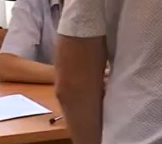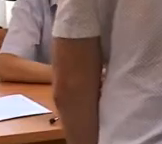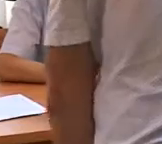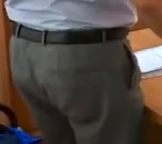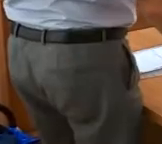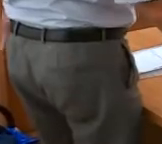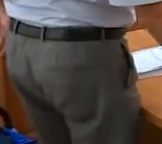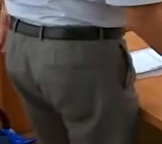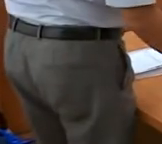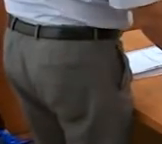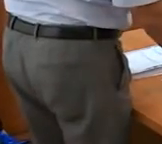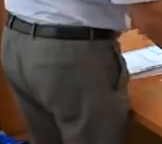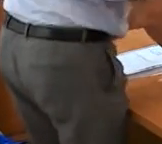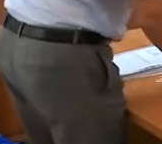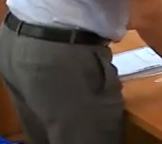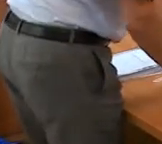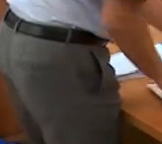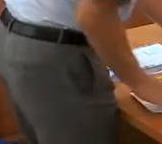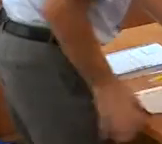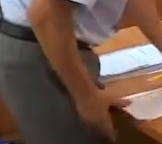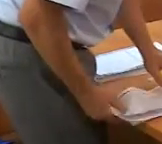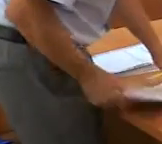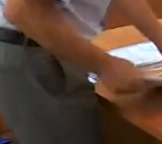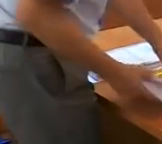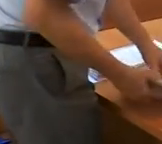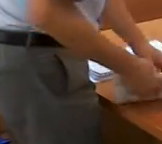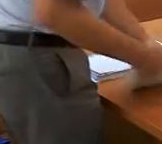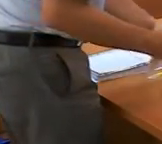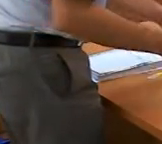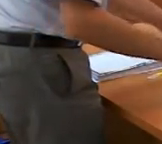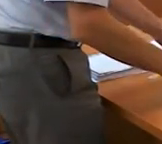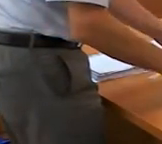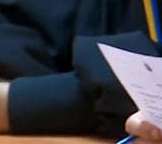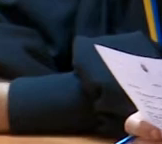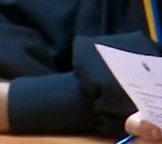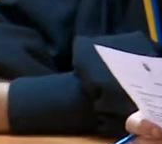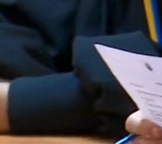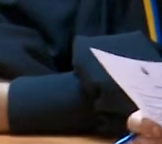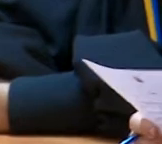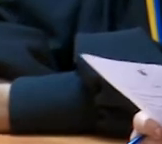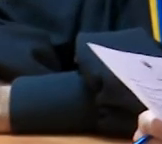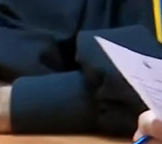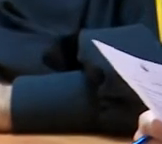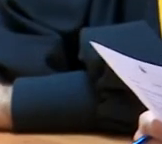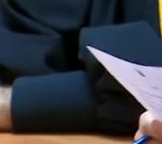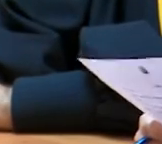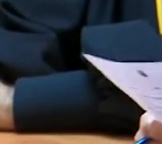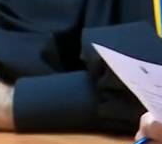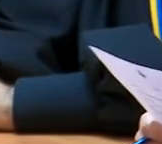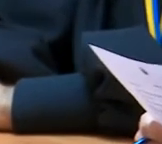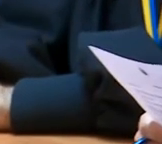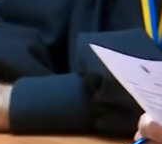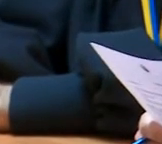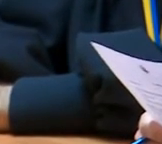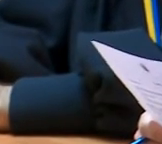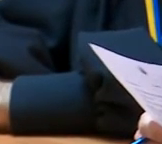захистом. Суд вийшов на нараду. Порадовшись, постановив продовжити арешт на 60 діб. Колопотання прокурора,